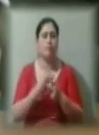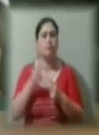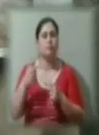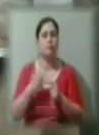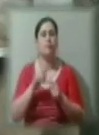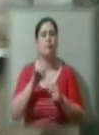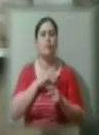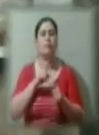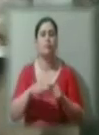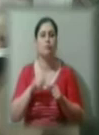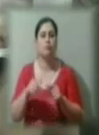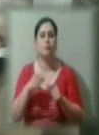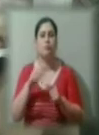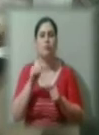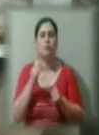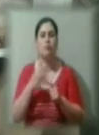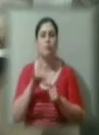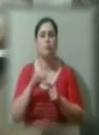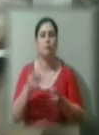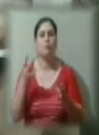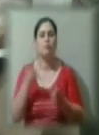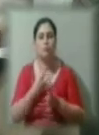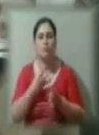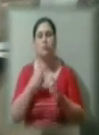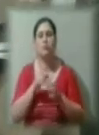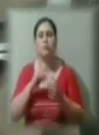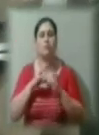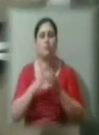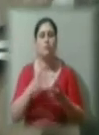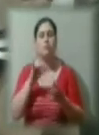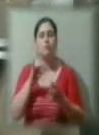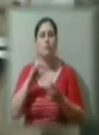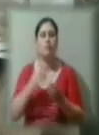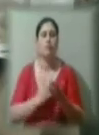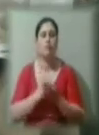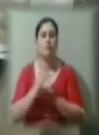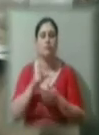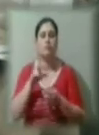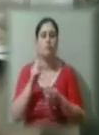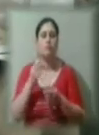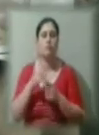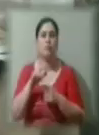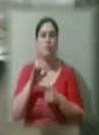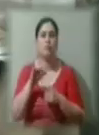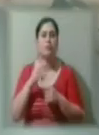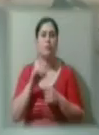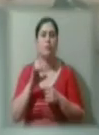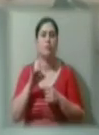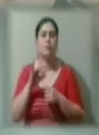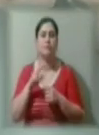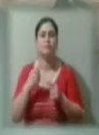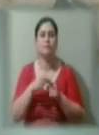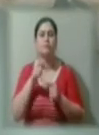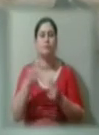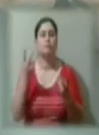деокупації Криму необхідно на міжнародному рівні підвищувати значення Будапештського меморандуму. Його треба підняти